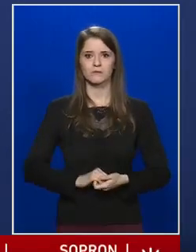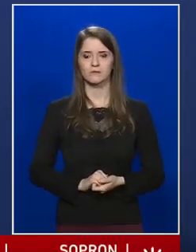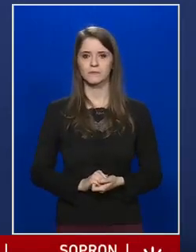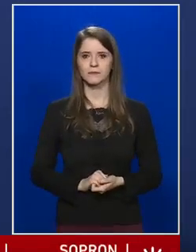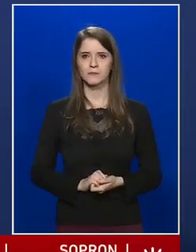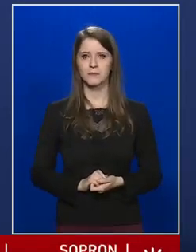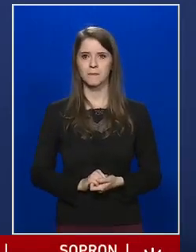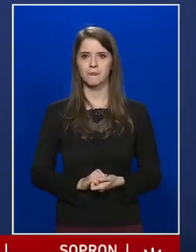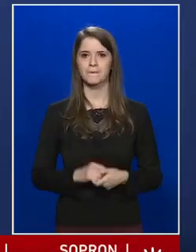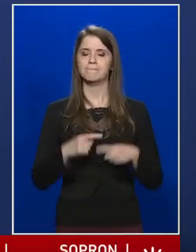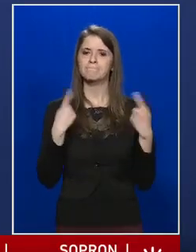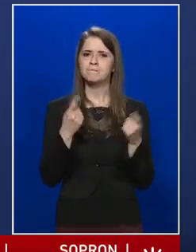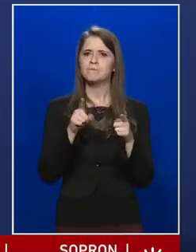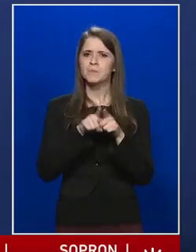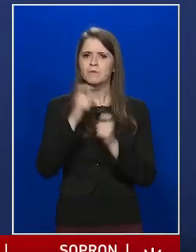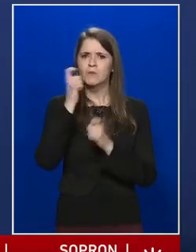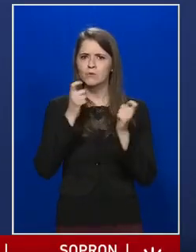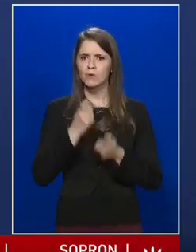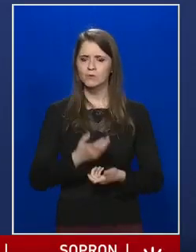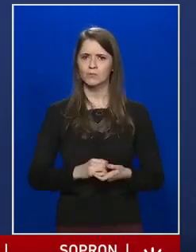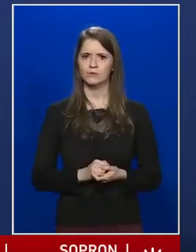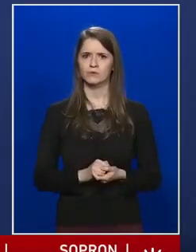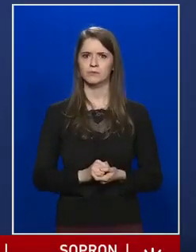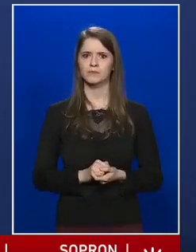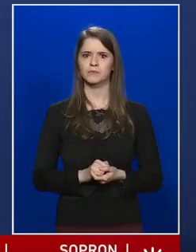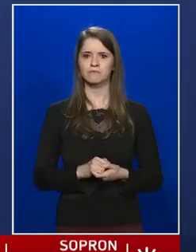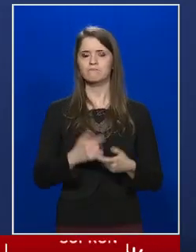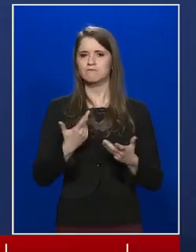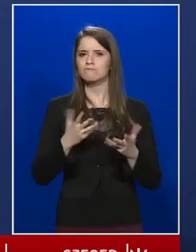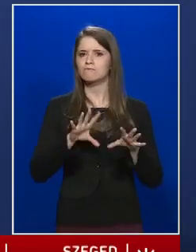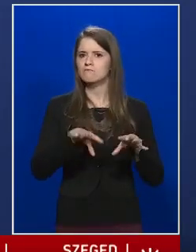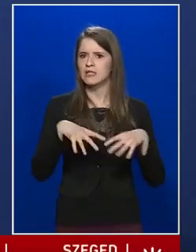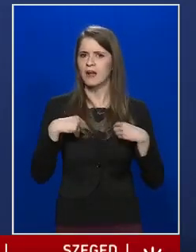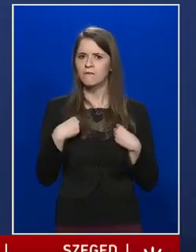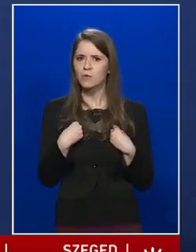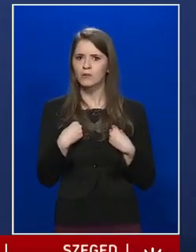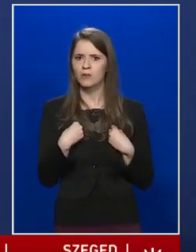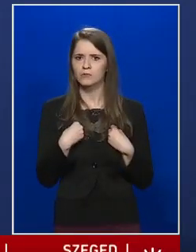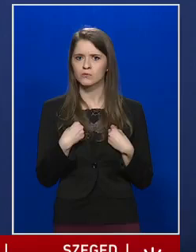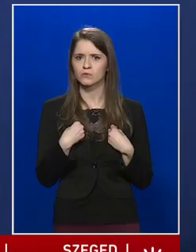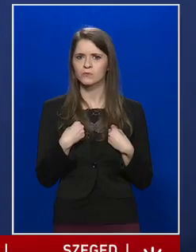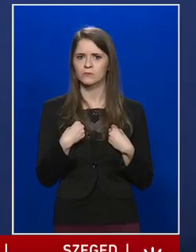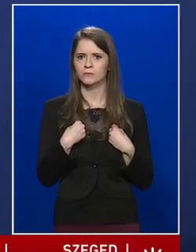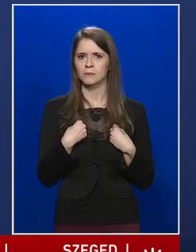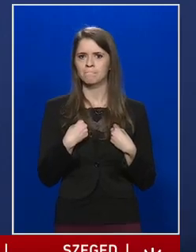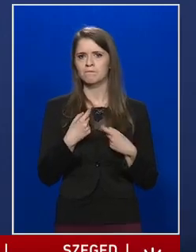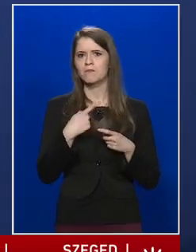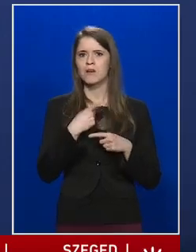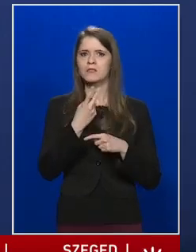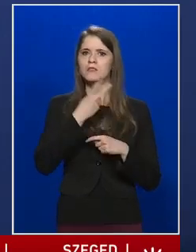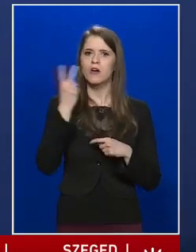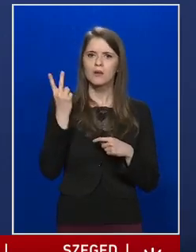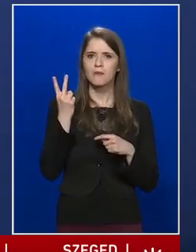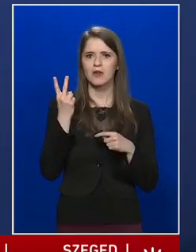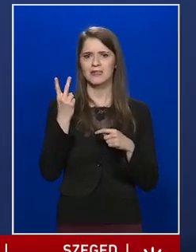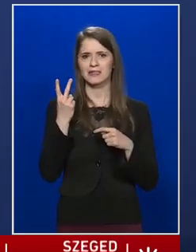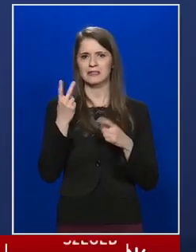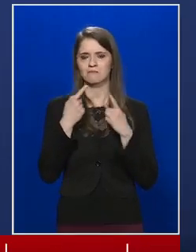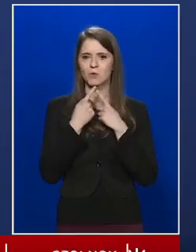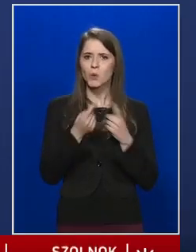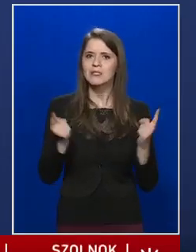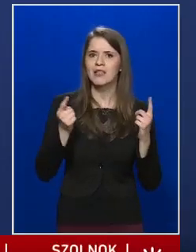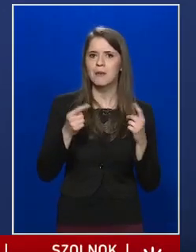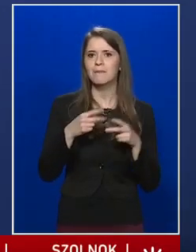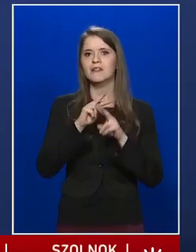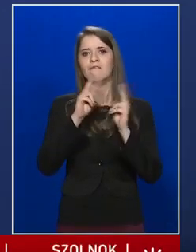Mi úgy vélekedünk erről, hogy elfogadjuk a szakmai közléményeket, a